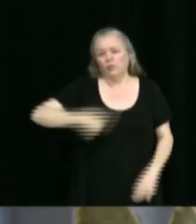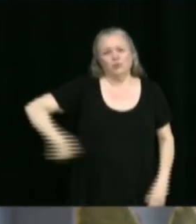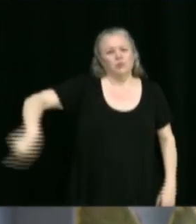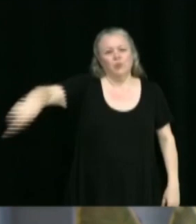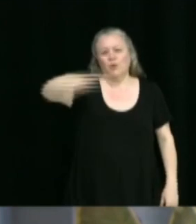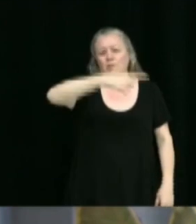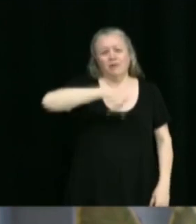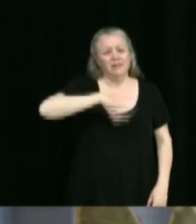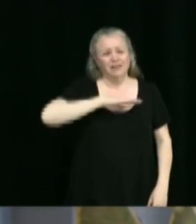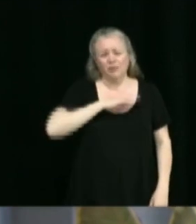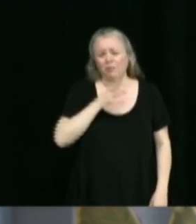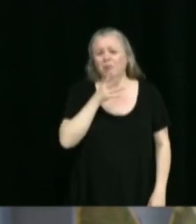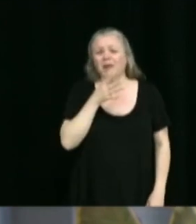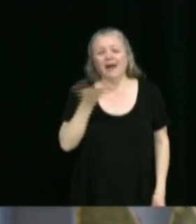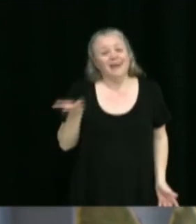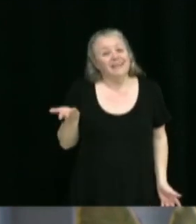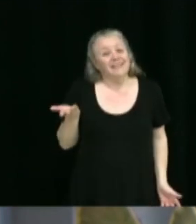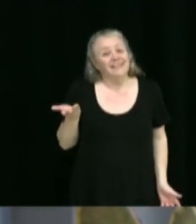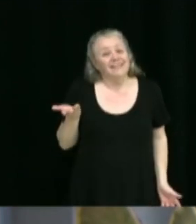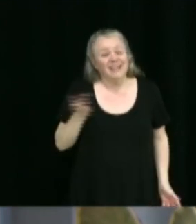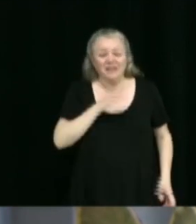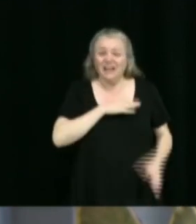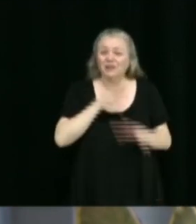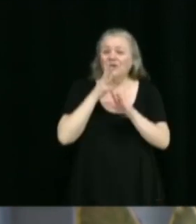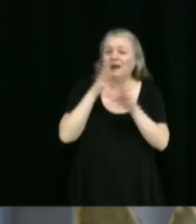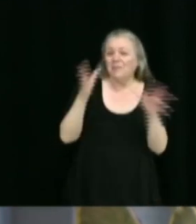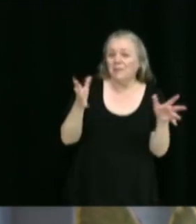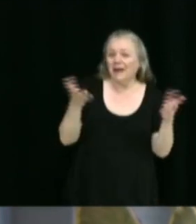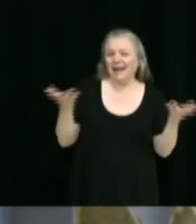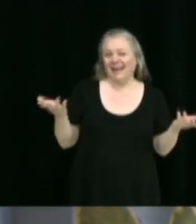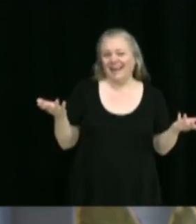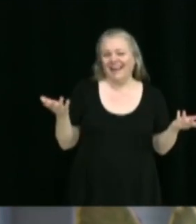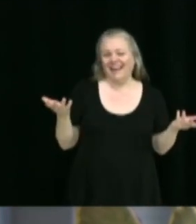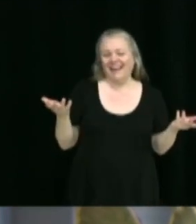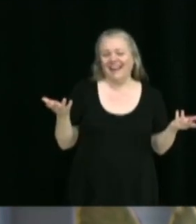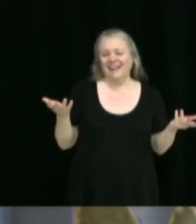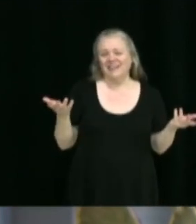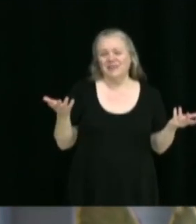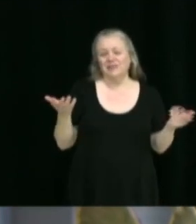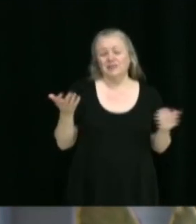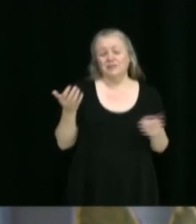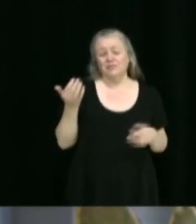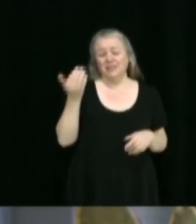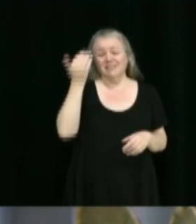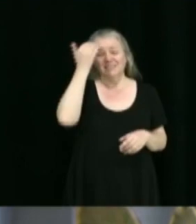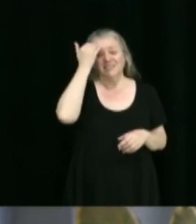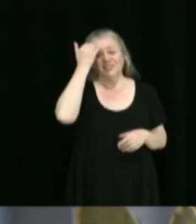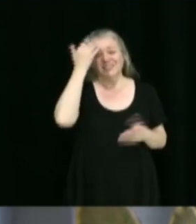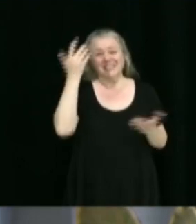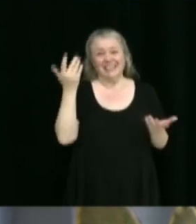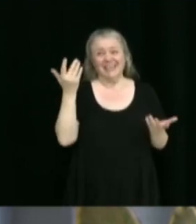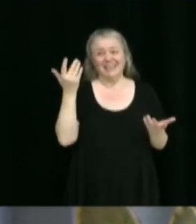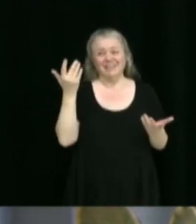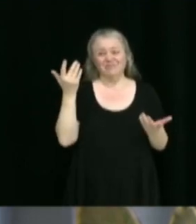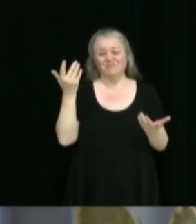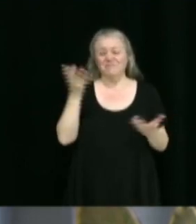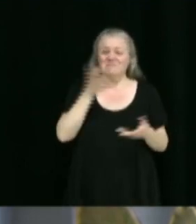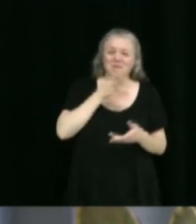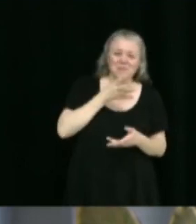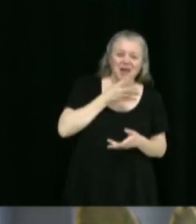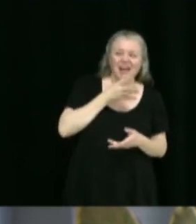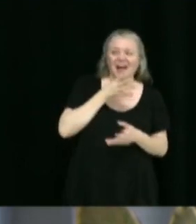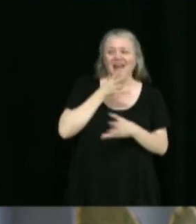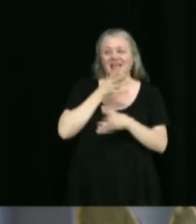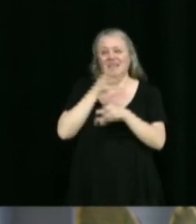on a eu une maman, on a des grands-mamans, puis on sait que ces femmes-là ont